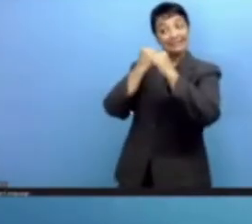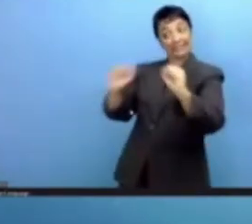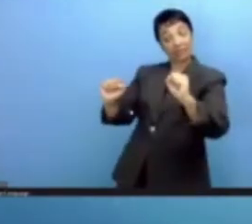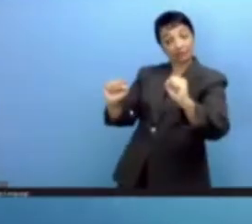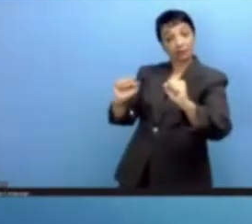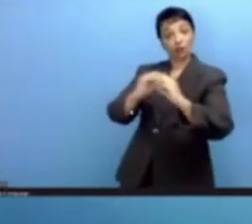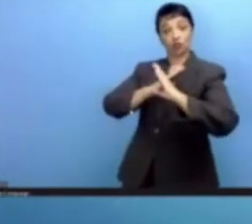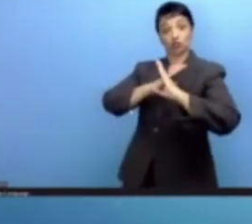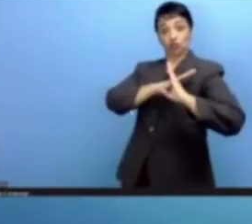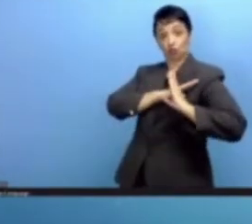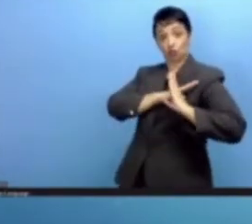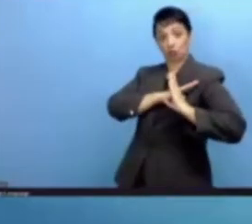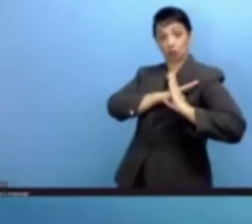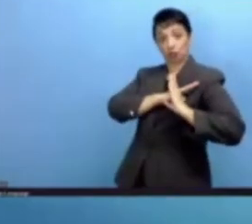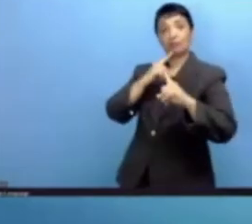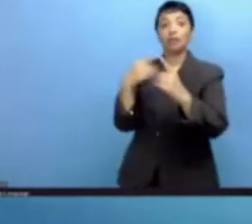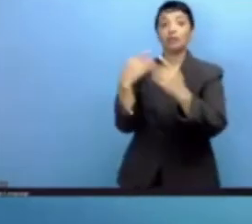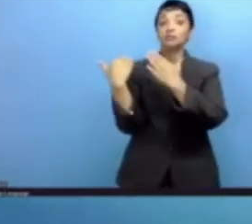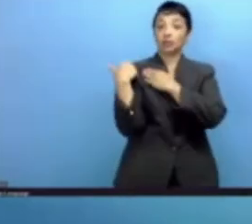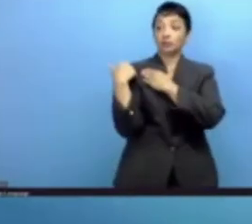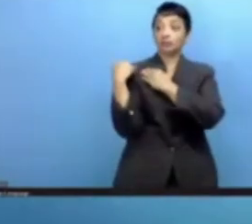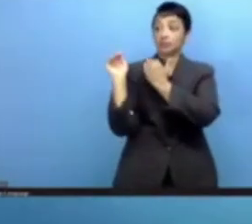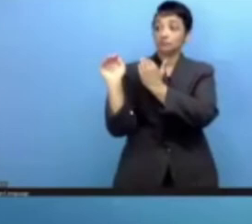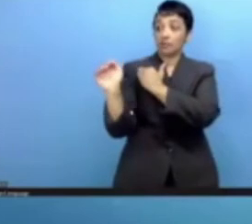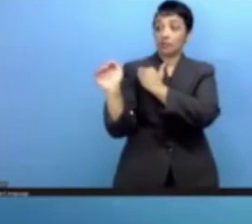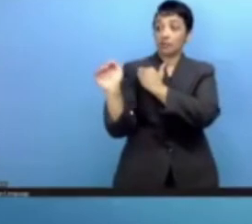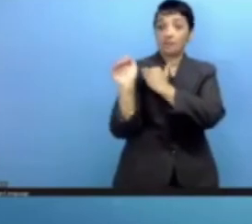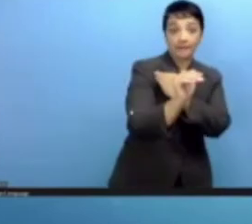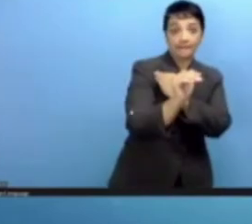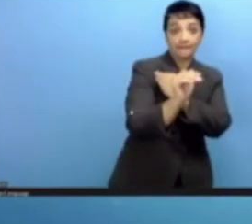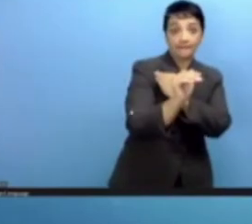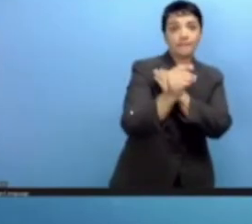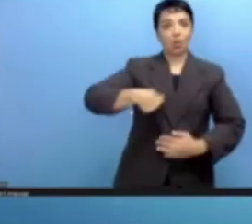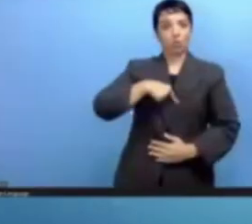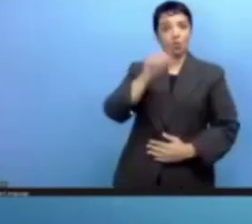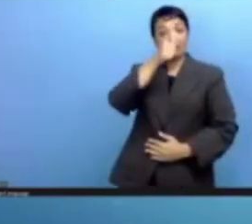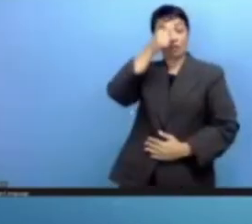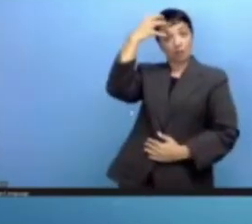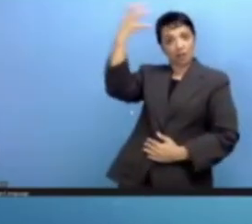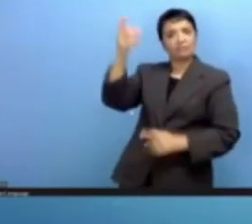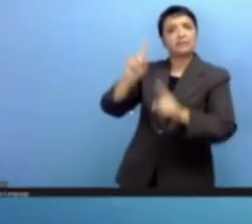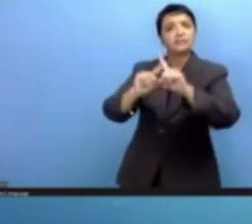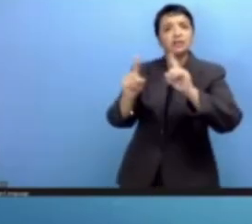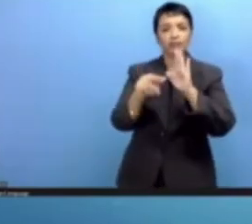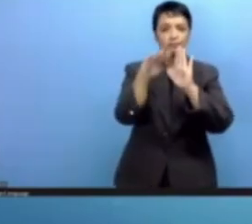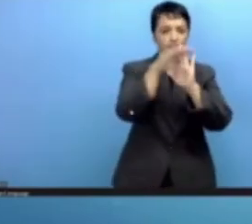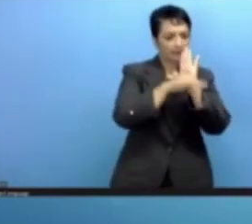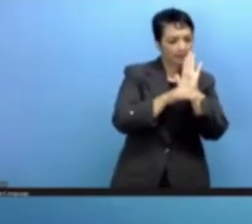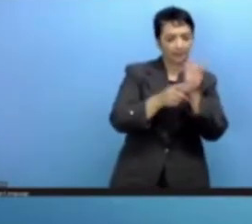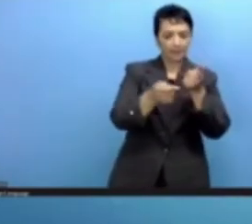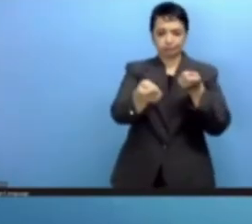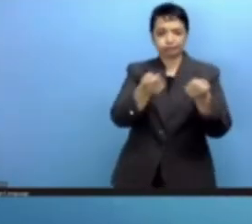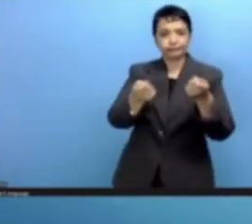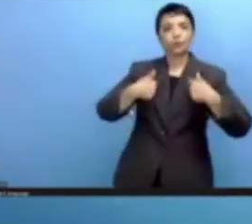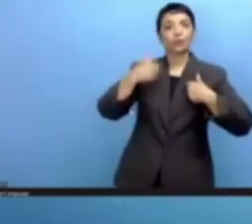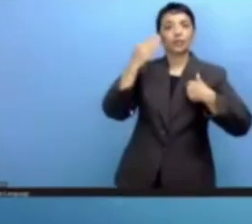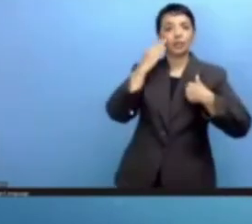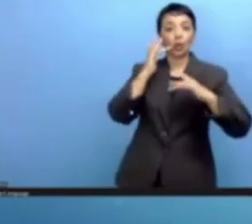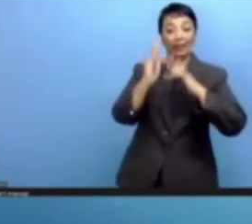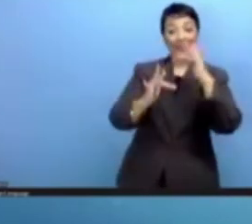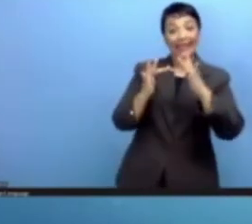ولأجل ضمان المساءلة والشفافية فإن الحكومة اطلعت بعدد من التدابير لتعزيز